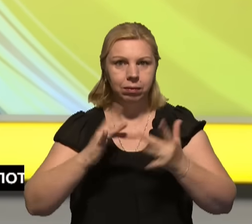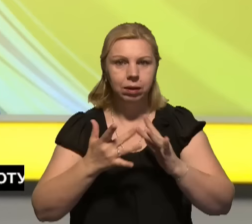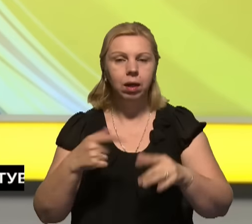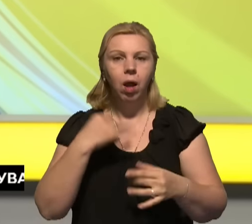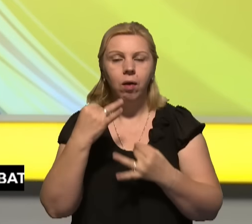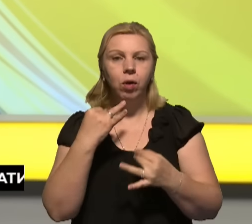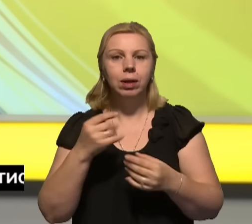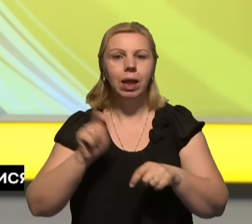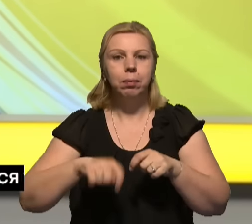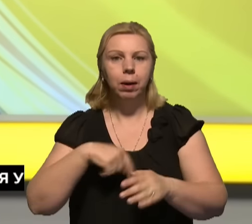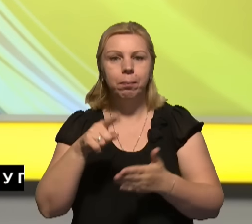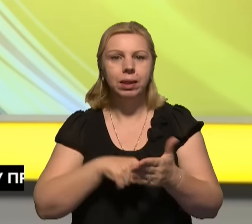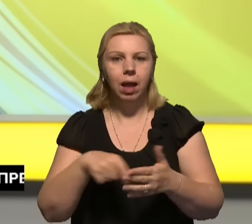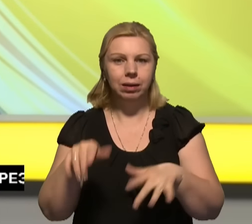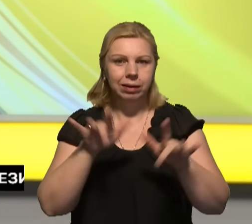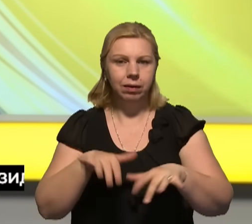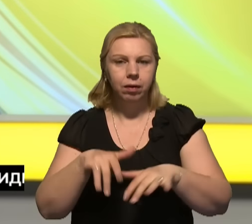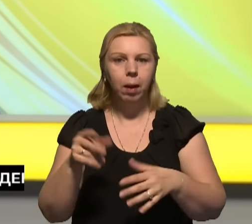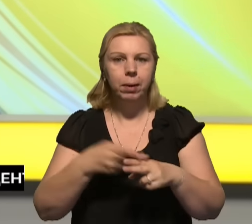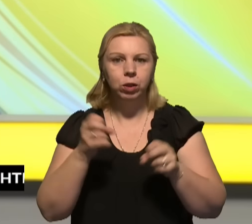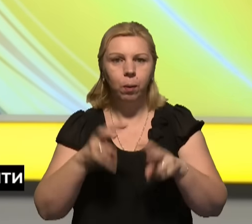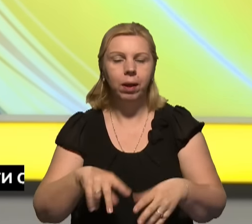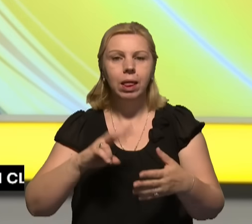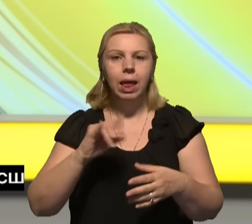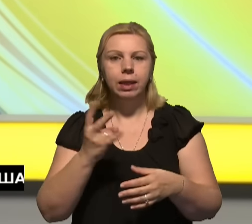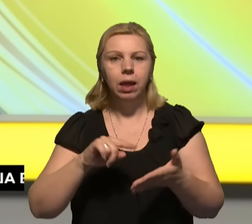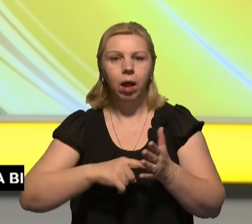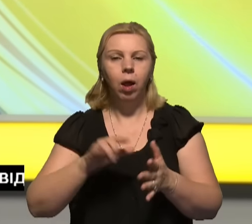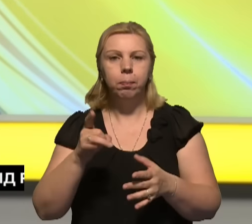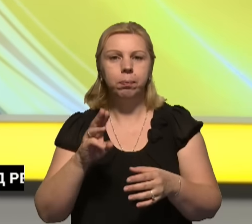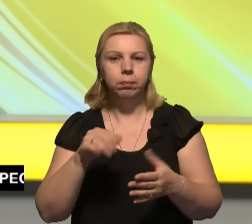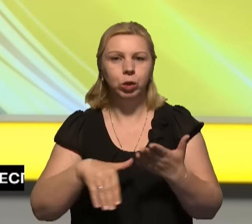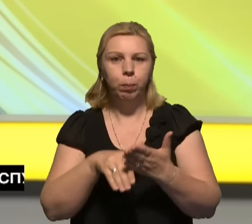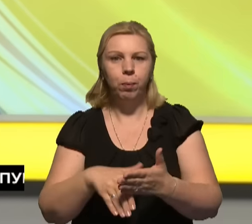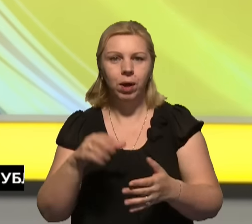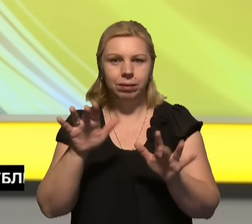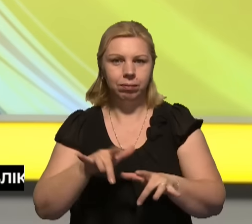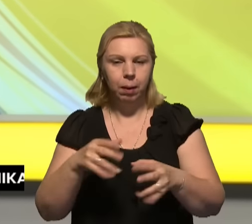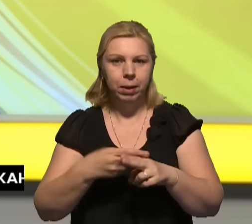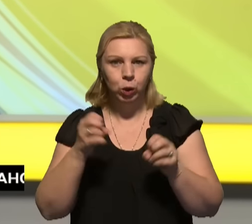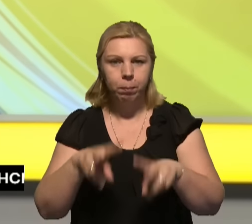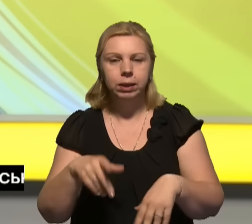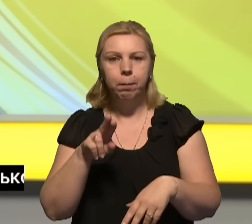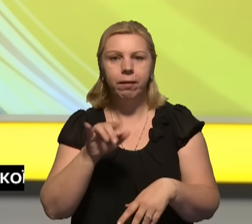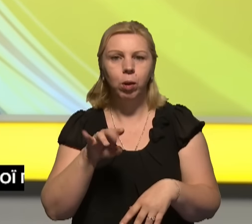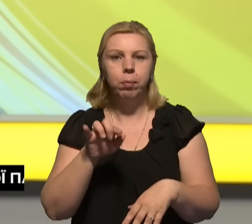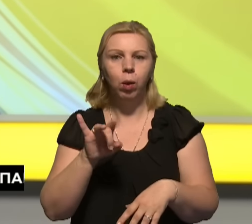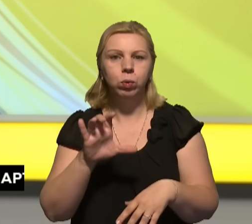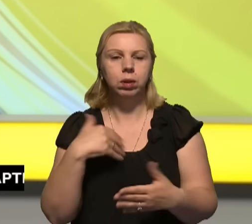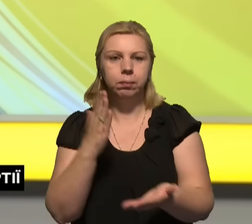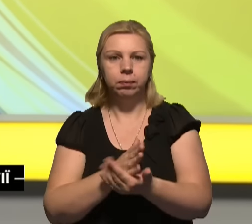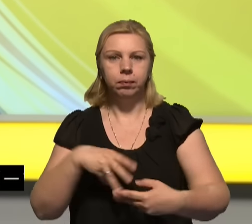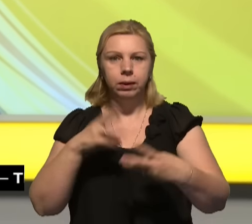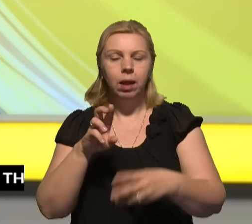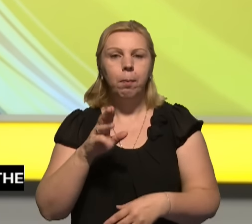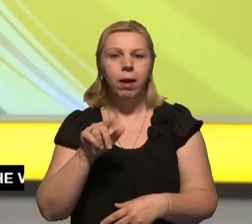із експертом з питань цифрової безпеки в надійно.org. Це платформа з допомогою в цифровій безпеці. Павло Білоусов з нами на зв'язку.